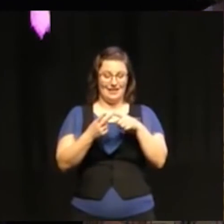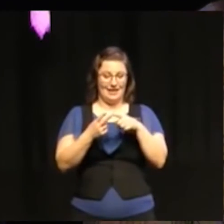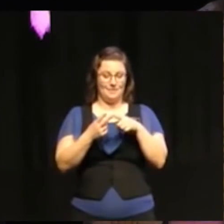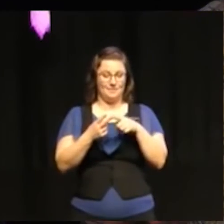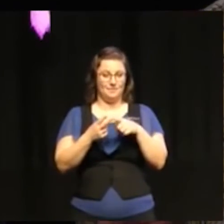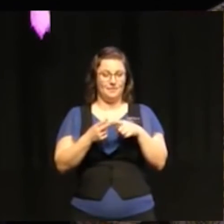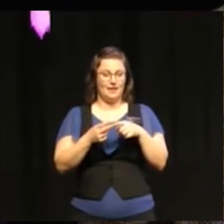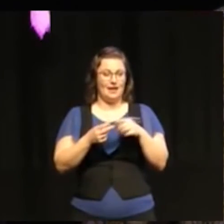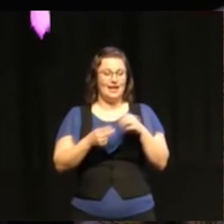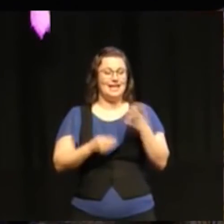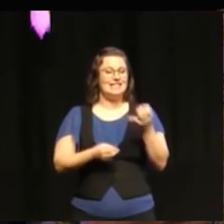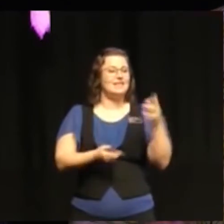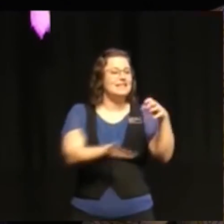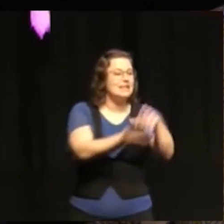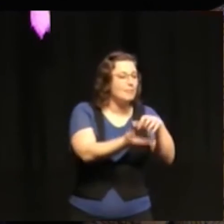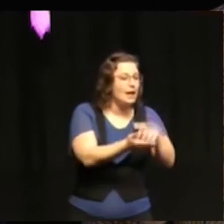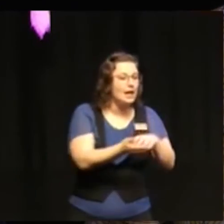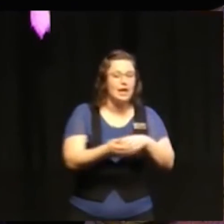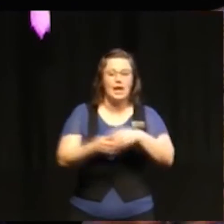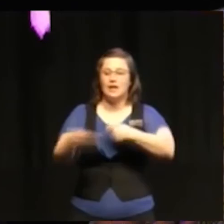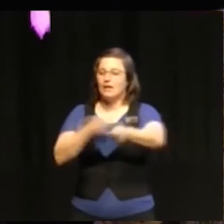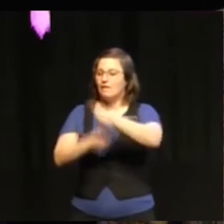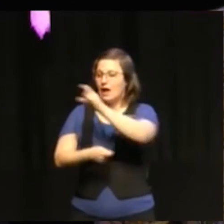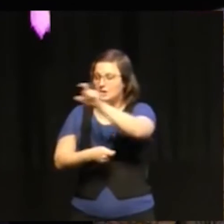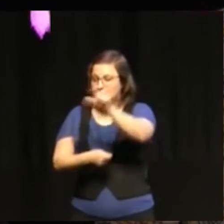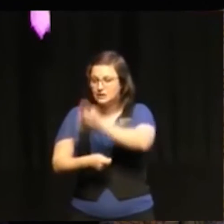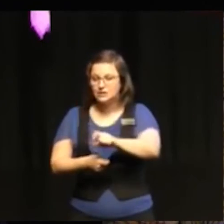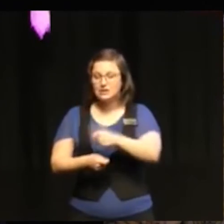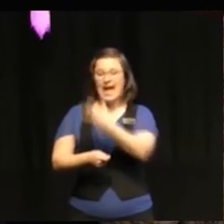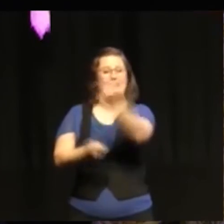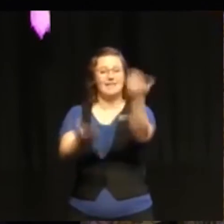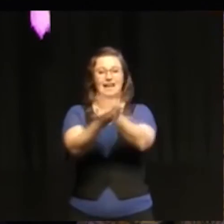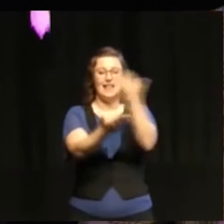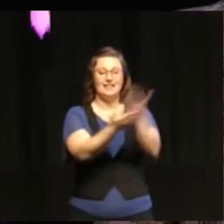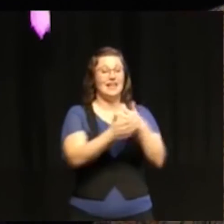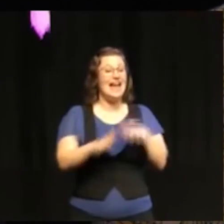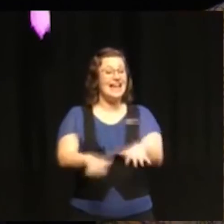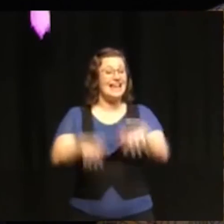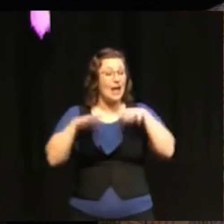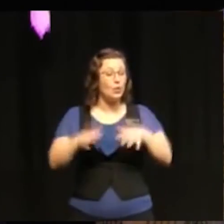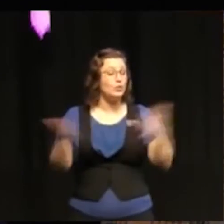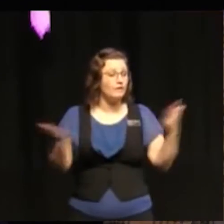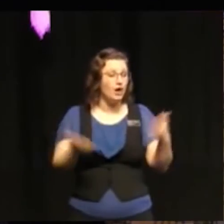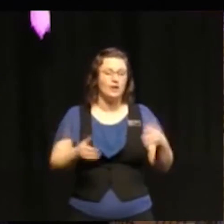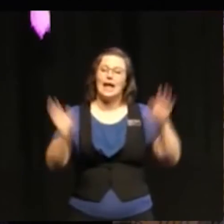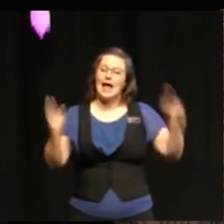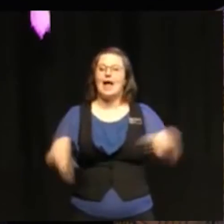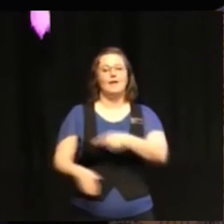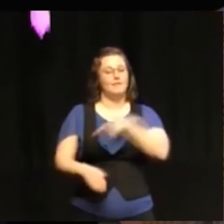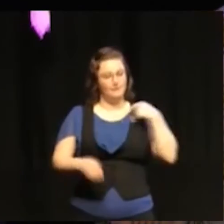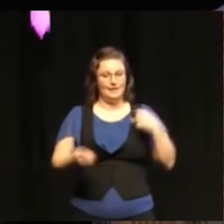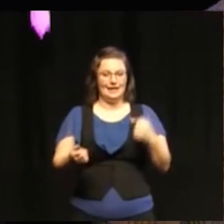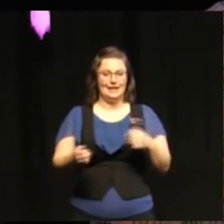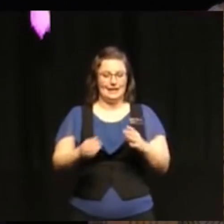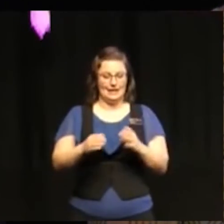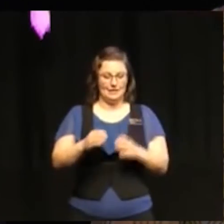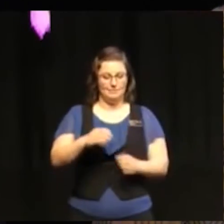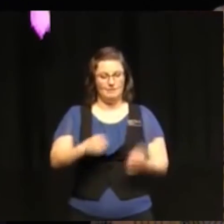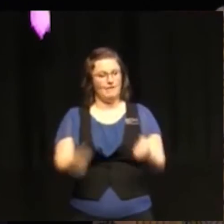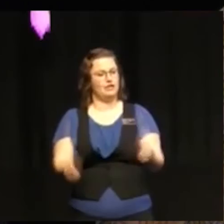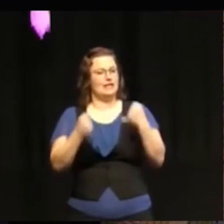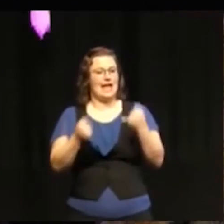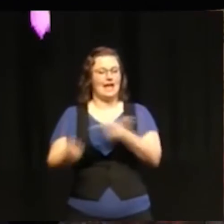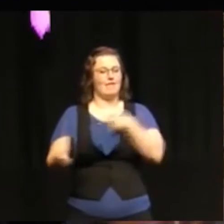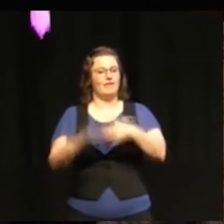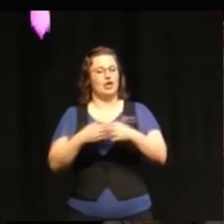the business community other countries I think the reaction is let's reinforce what we are already doing let's make this